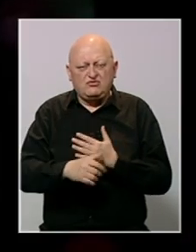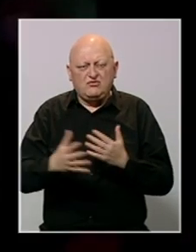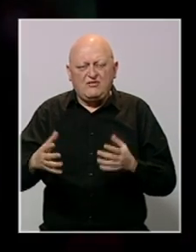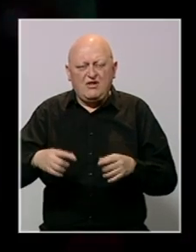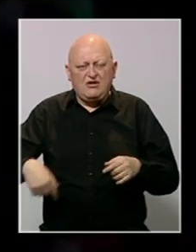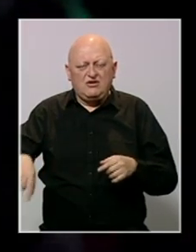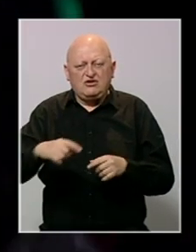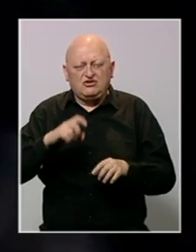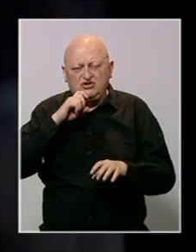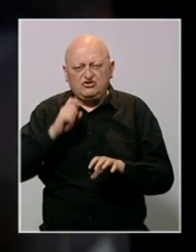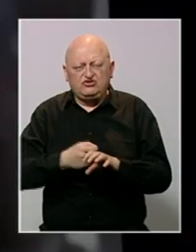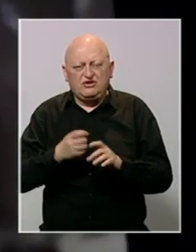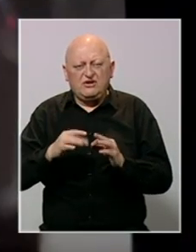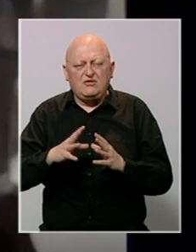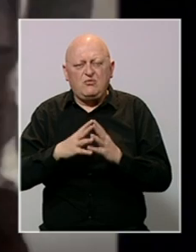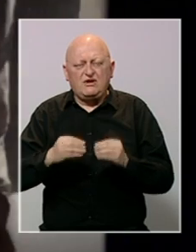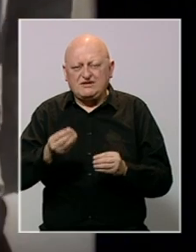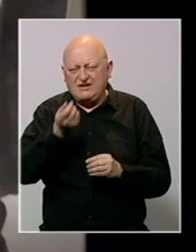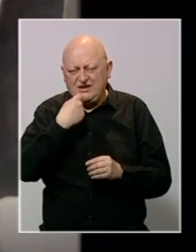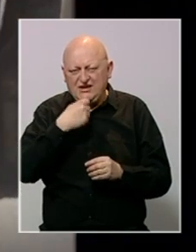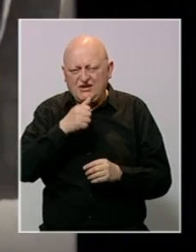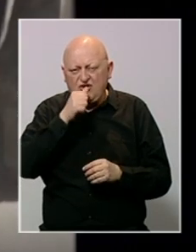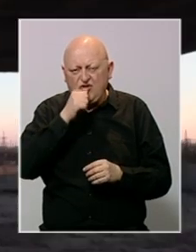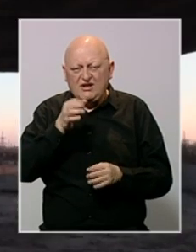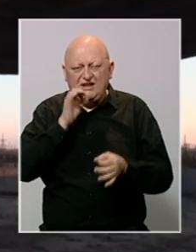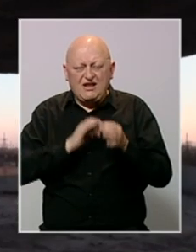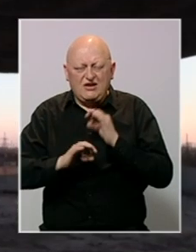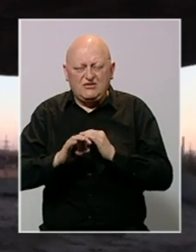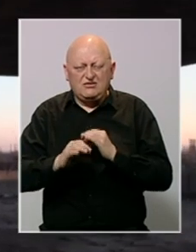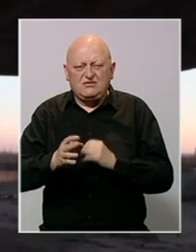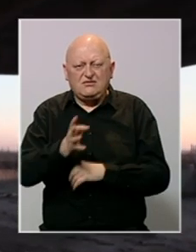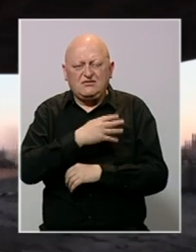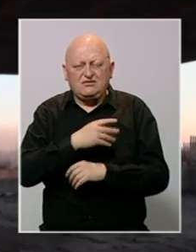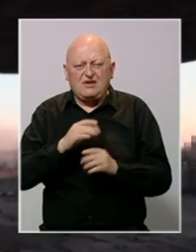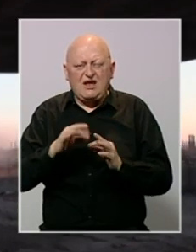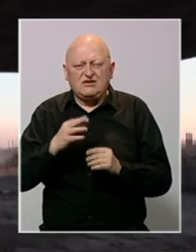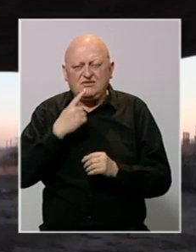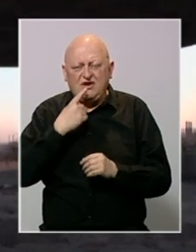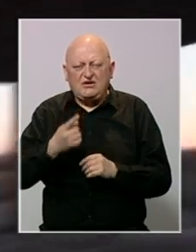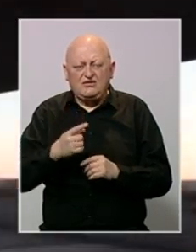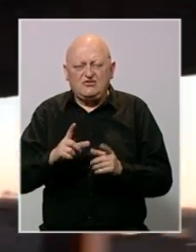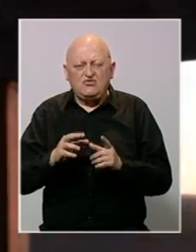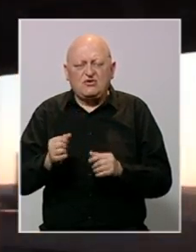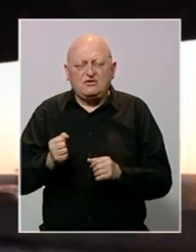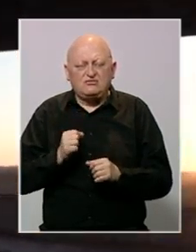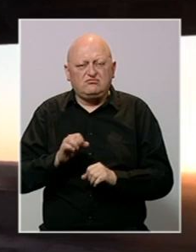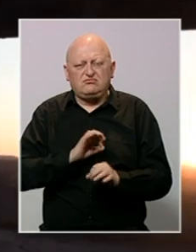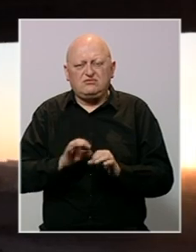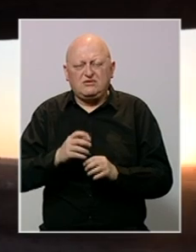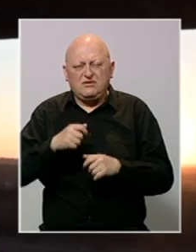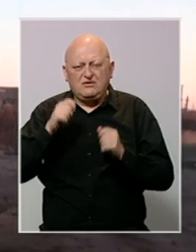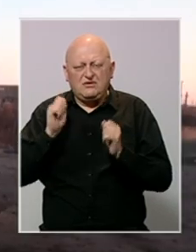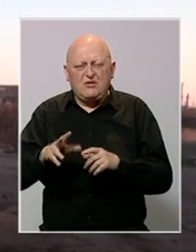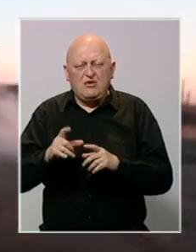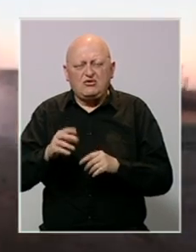kompleksu Čeličane Azovstalj poneste hrane, vode i lijekova. Zapovjednik Azova kazao je da su ukrajinski borci spremni napustiti